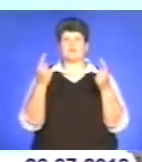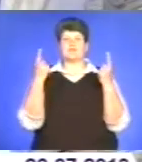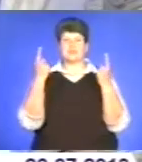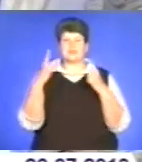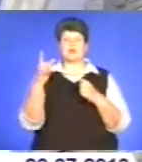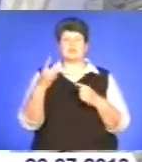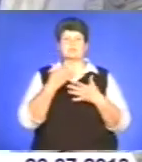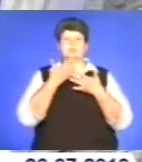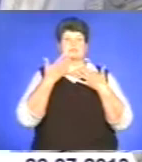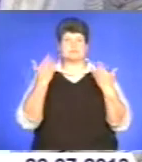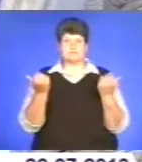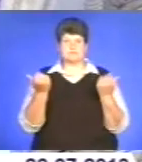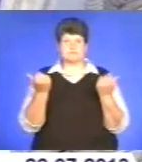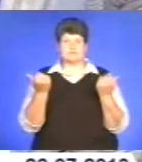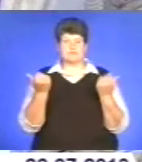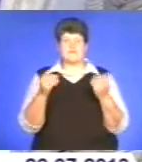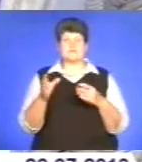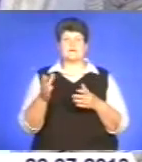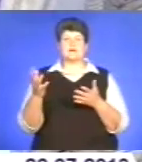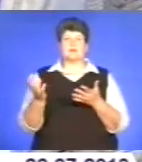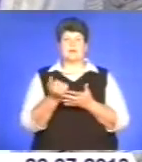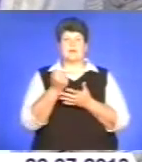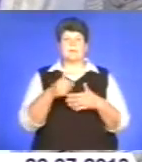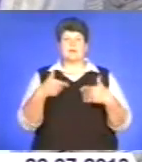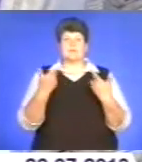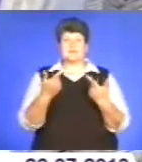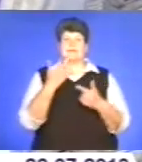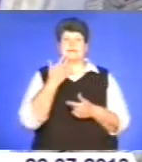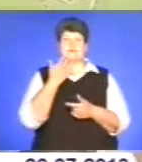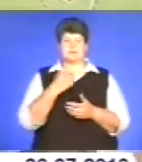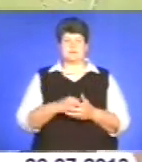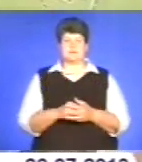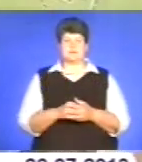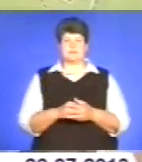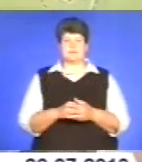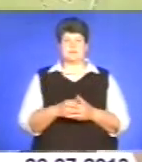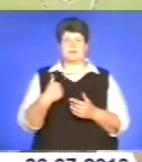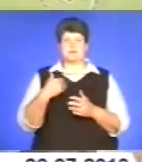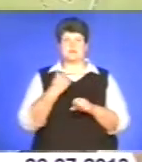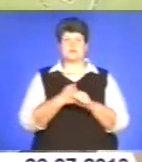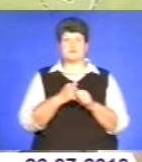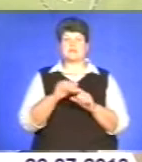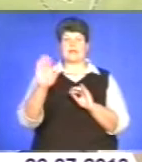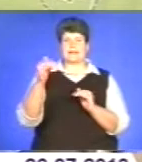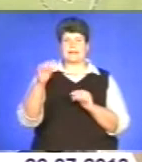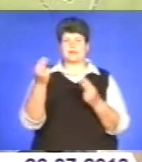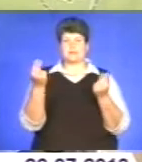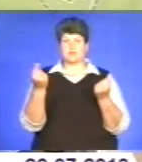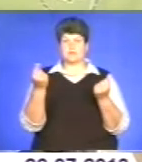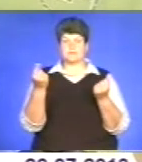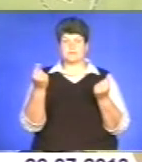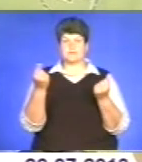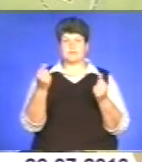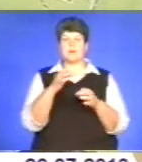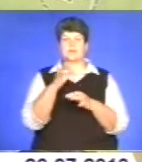теж розраховувати не варто. Виручають пропозиції здебільшого іноземців. Ми працюємо з кредитними коштами. Проект